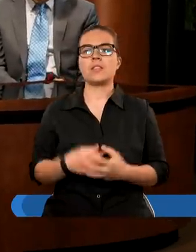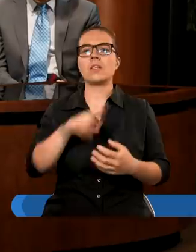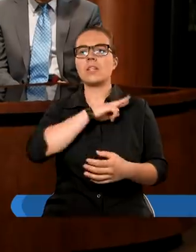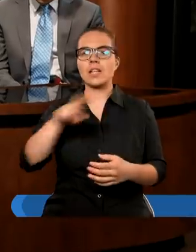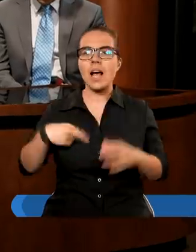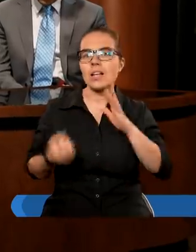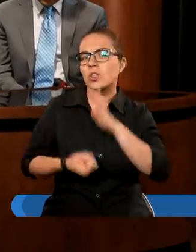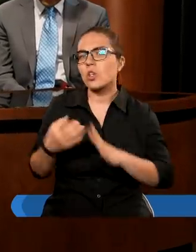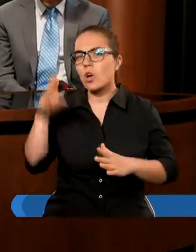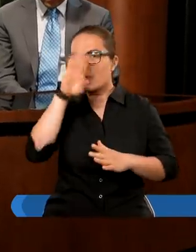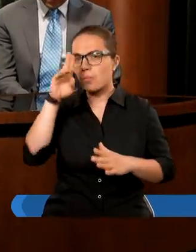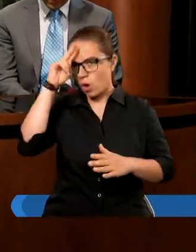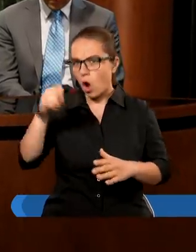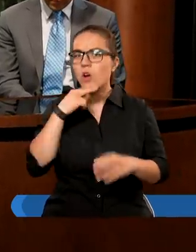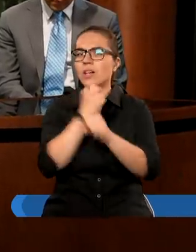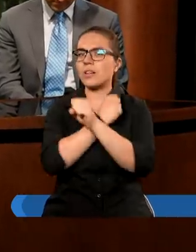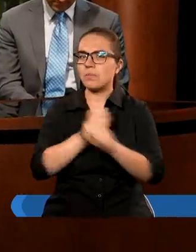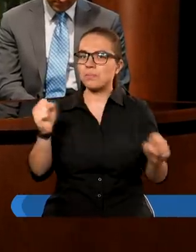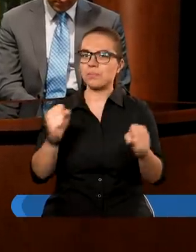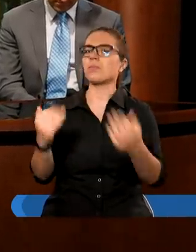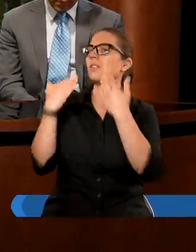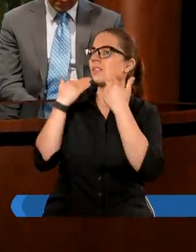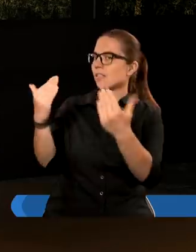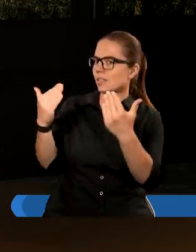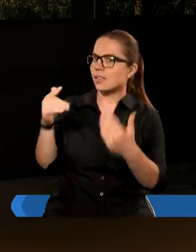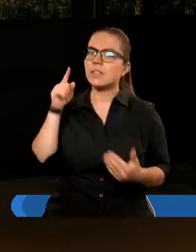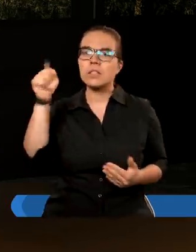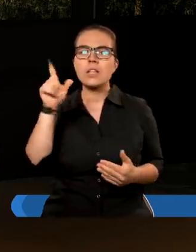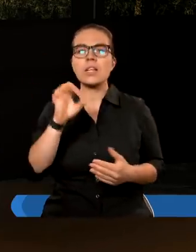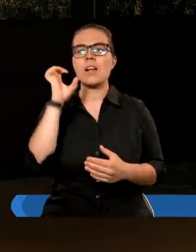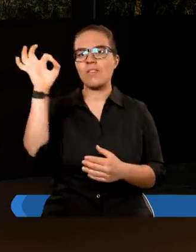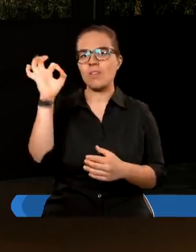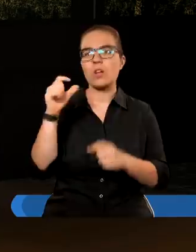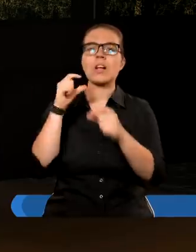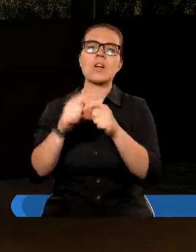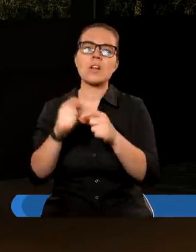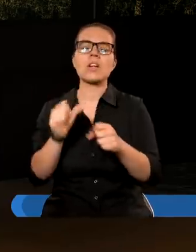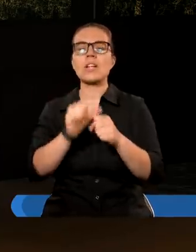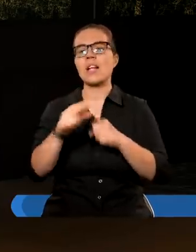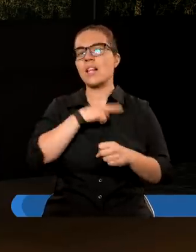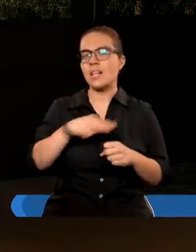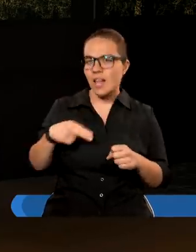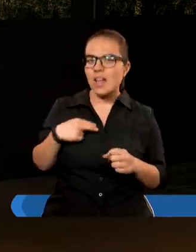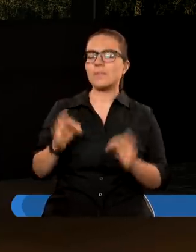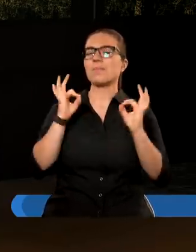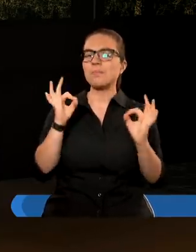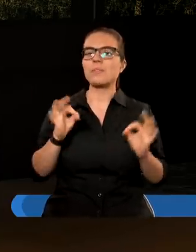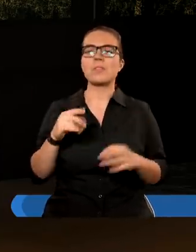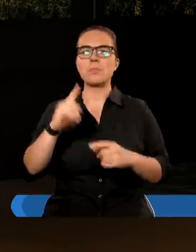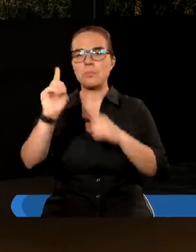Nasz drogi Boże, Ojcze Zbawicielu, dziękujemy Tobie za Twoje Słowo, które jest naszą pochodnią w tych